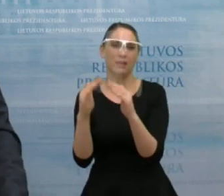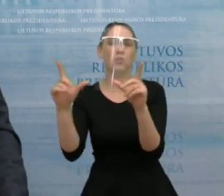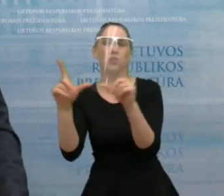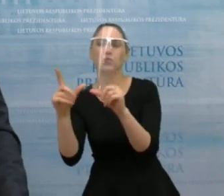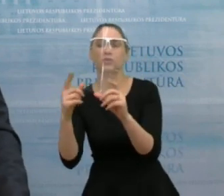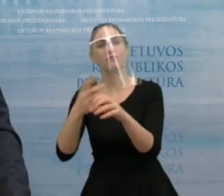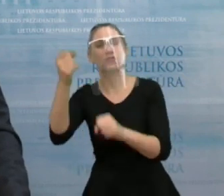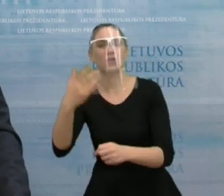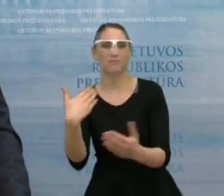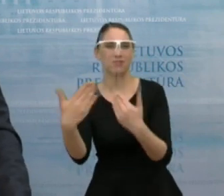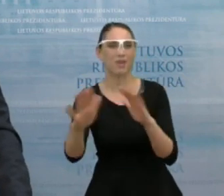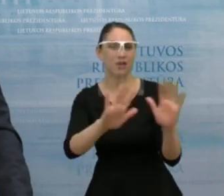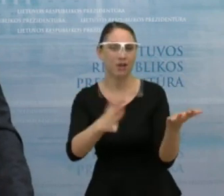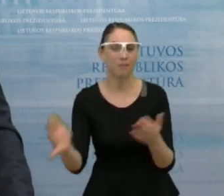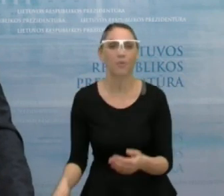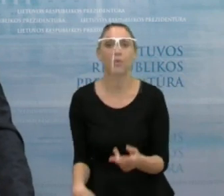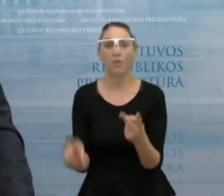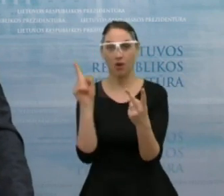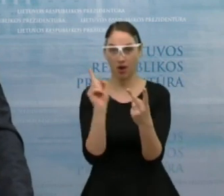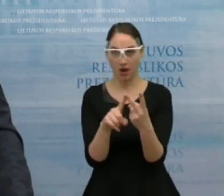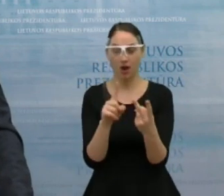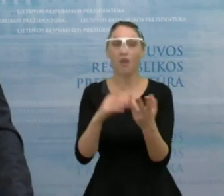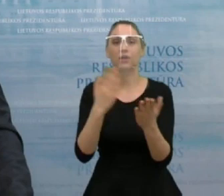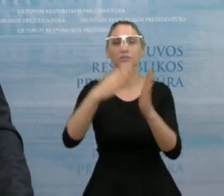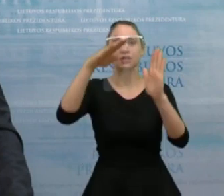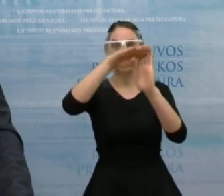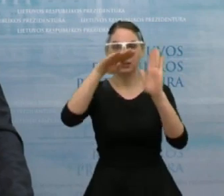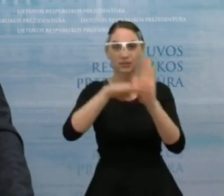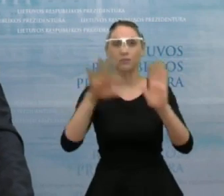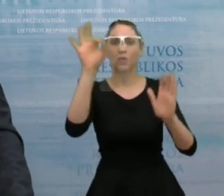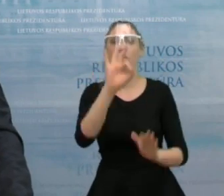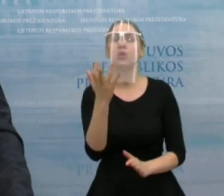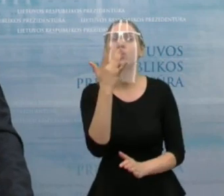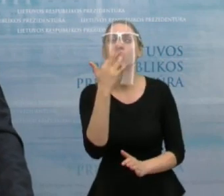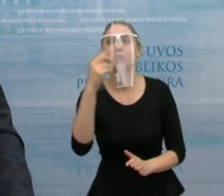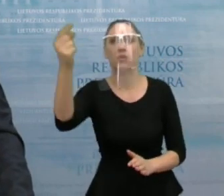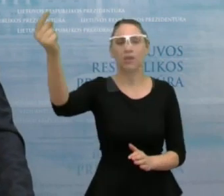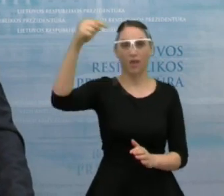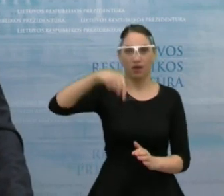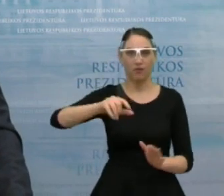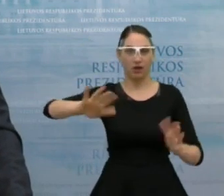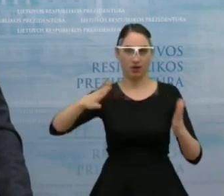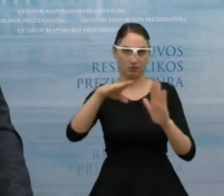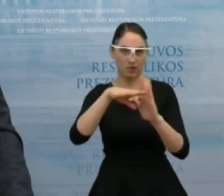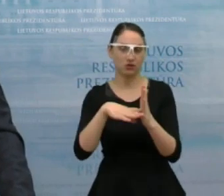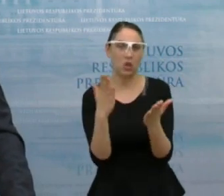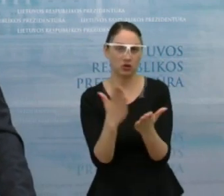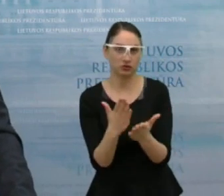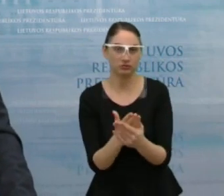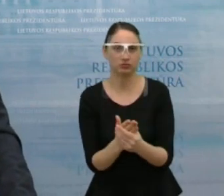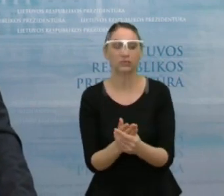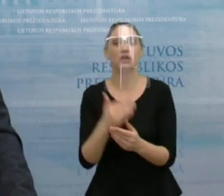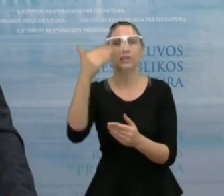kita tvarka, kaipgi yra ribojamas žmonių judėjimas per šalies sienas, atvykstant iš